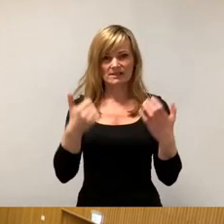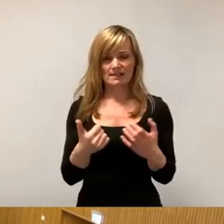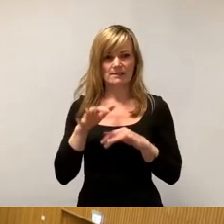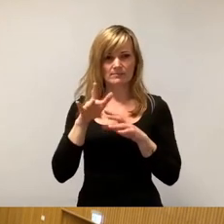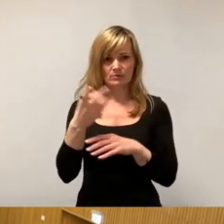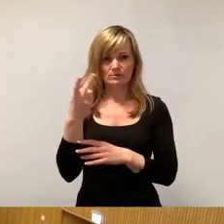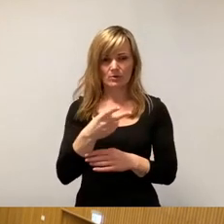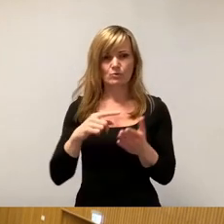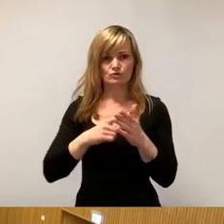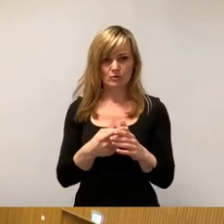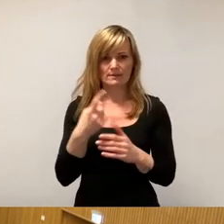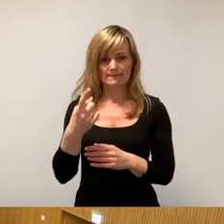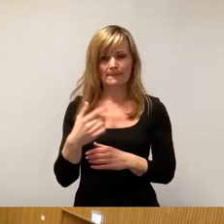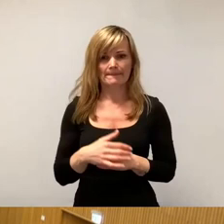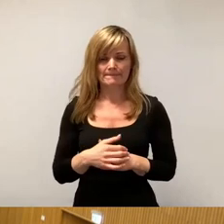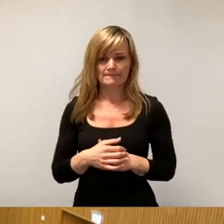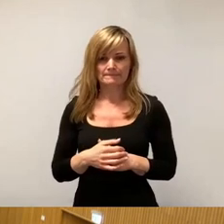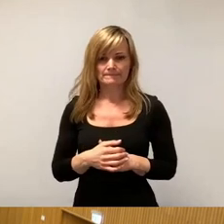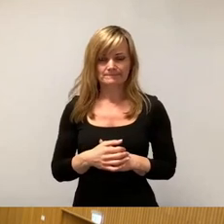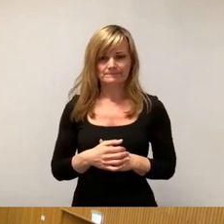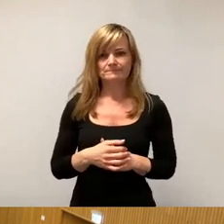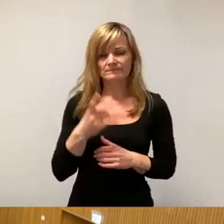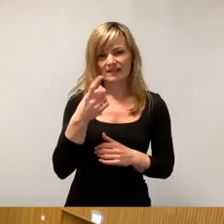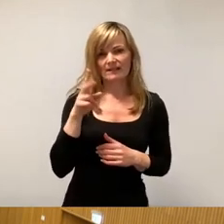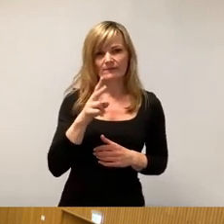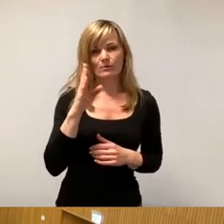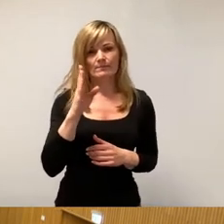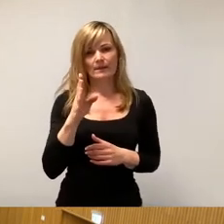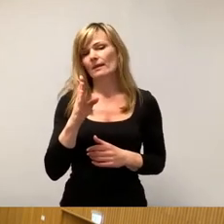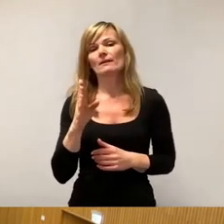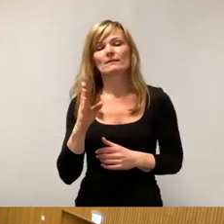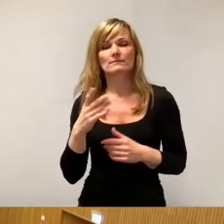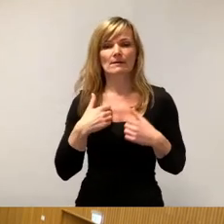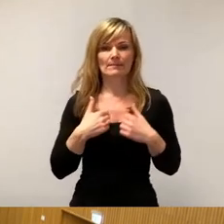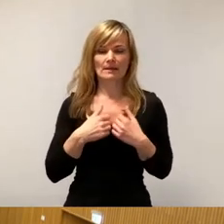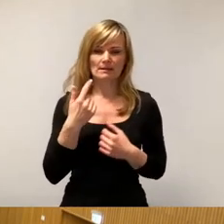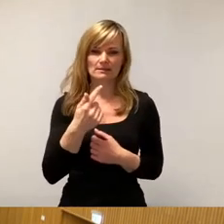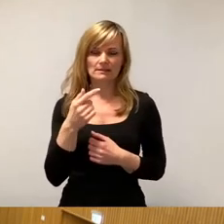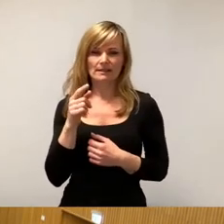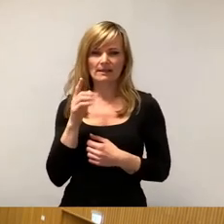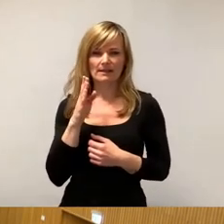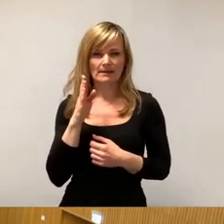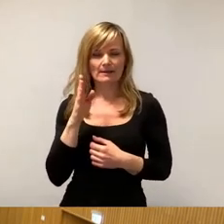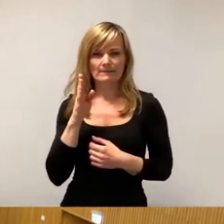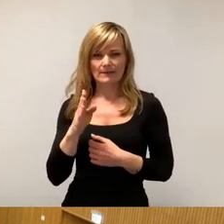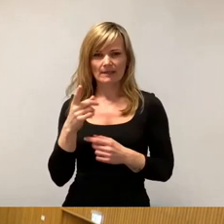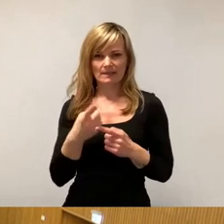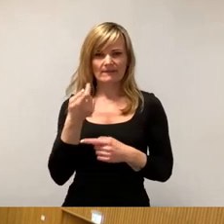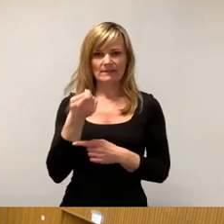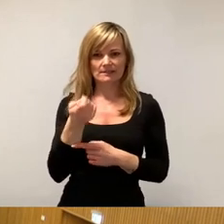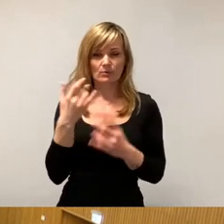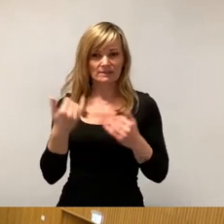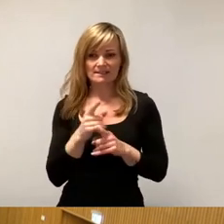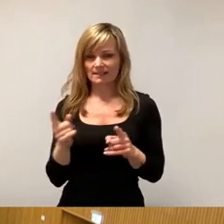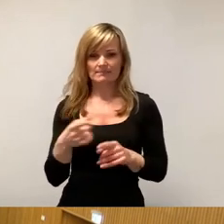der DVB und der Bäder, die über die TWD finanziert wurden und die jetzt nicht mehr tragbar sind für die